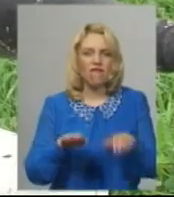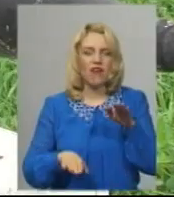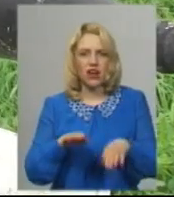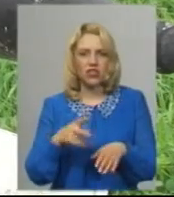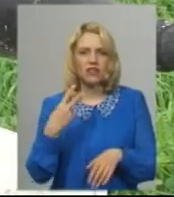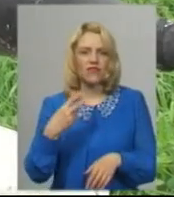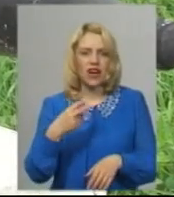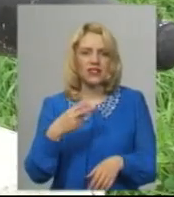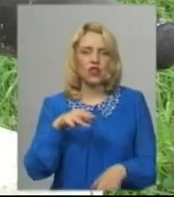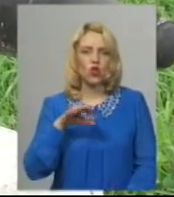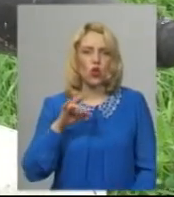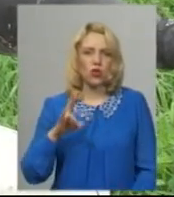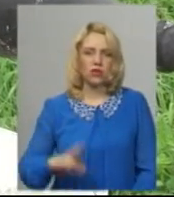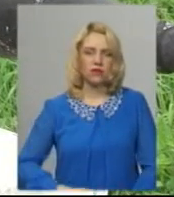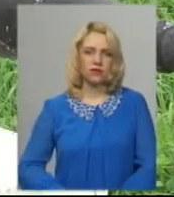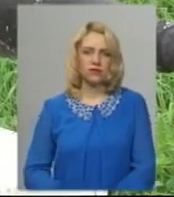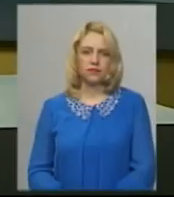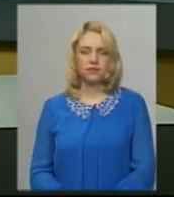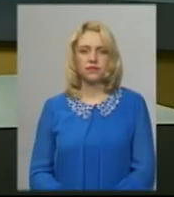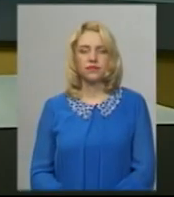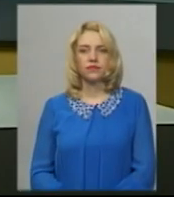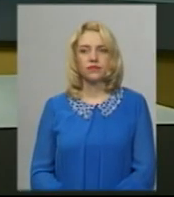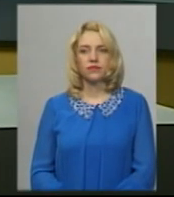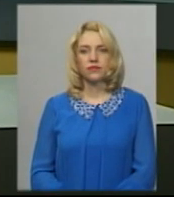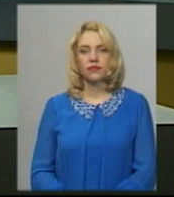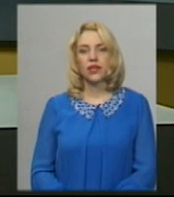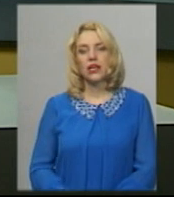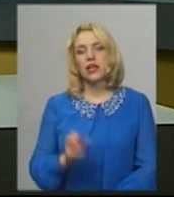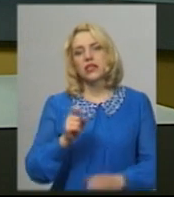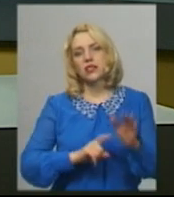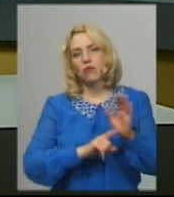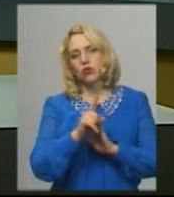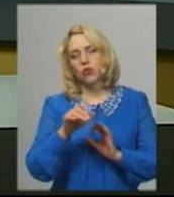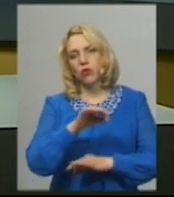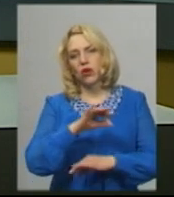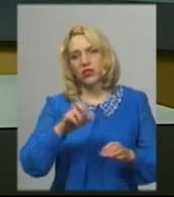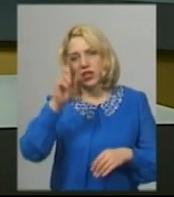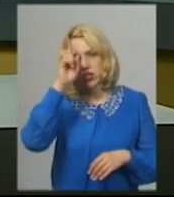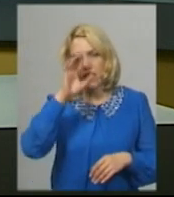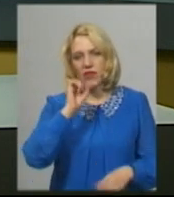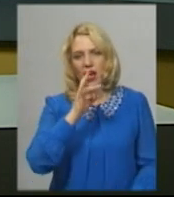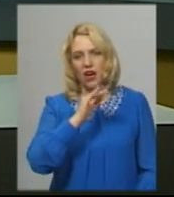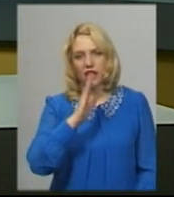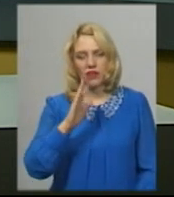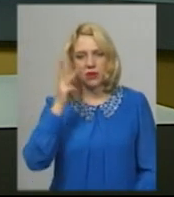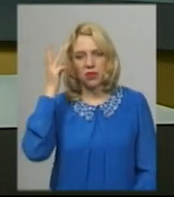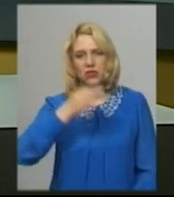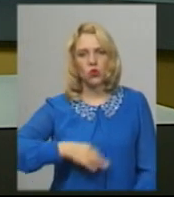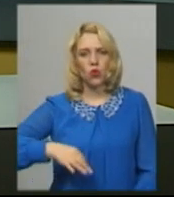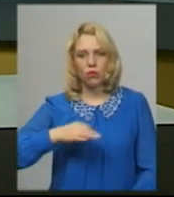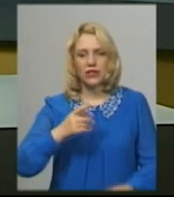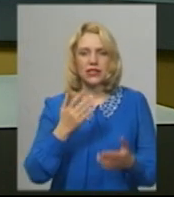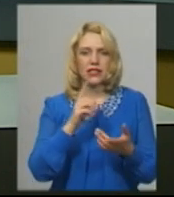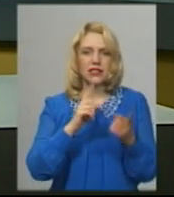Горішевський. Новини на Суспільному. Хмельницький. Започаткований проєкт Державним архівом Хмельницької області став